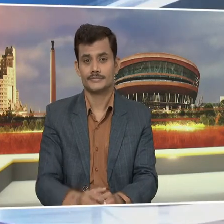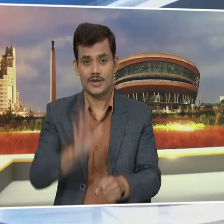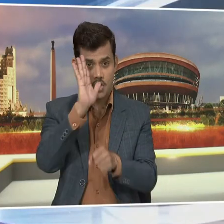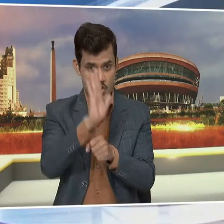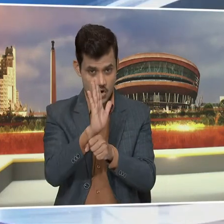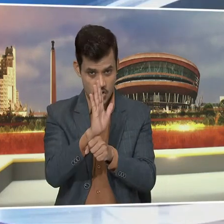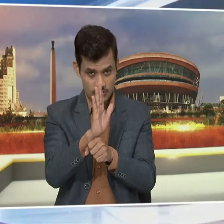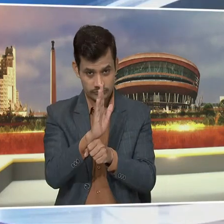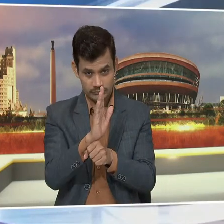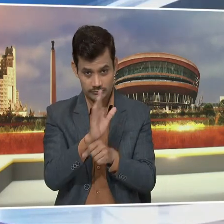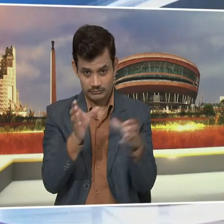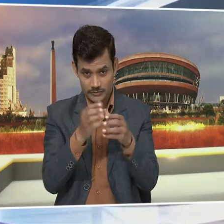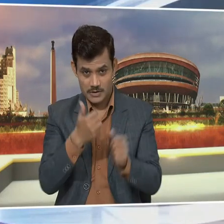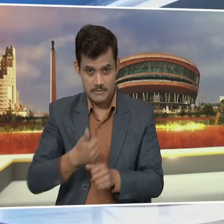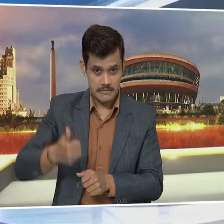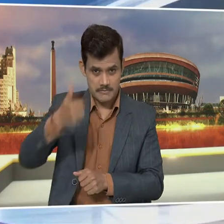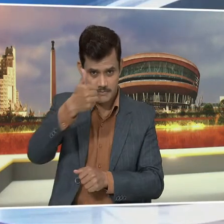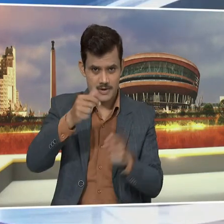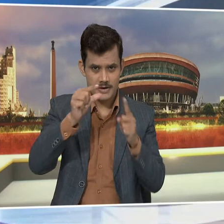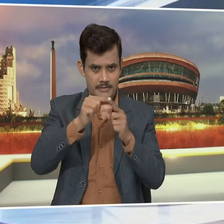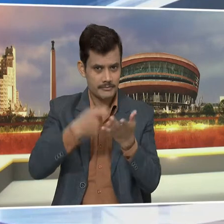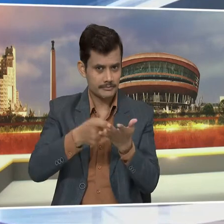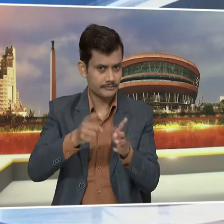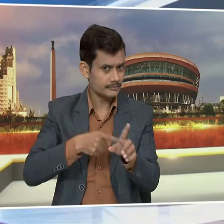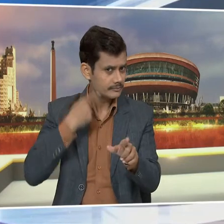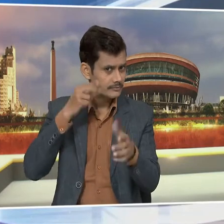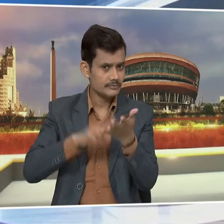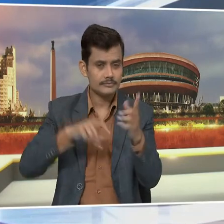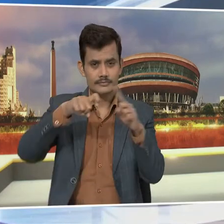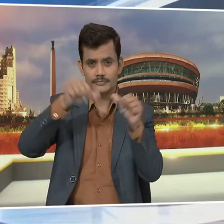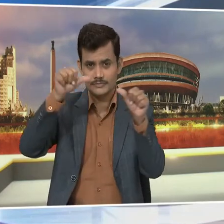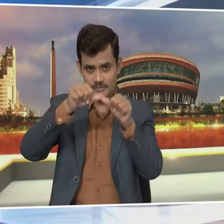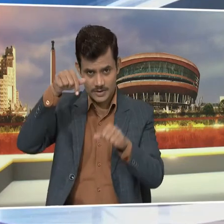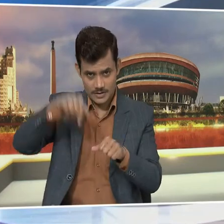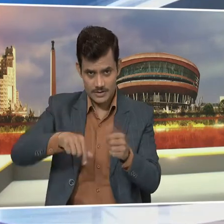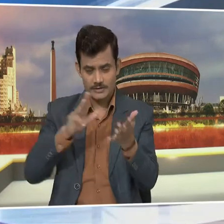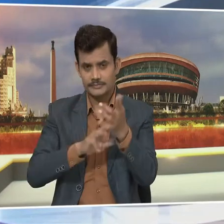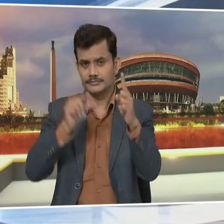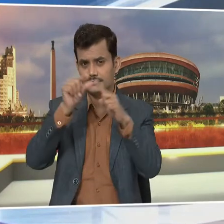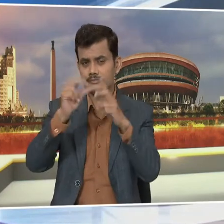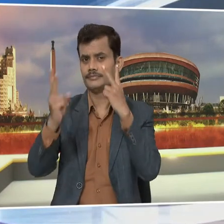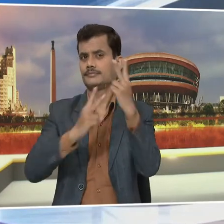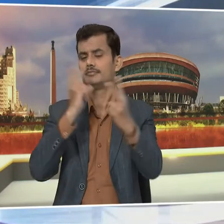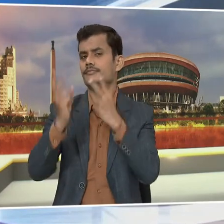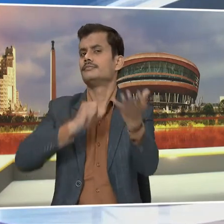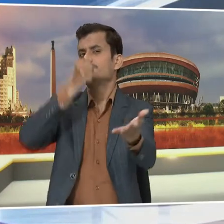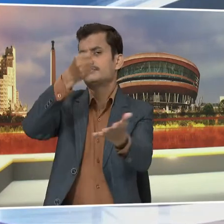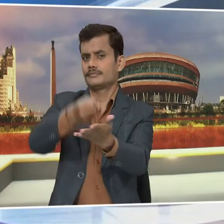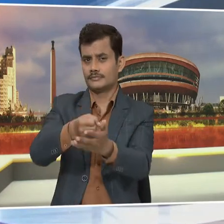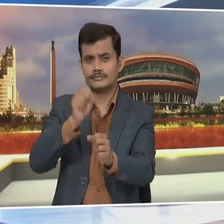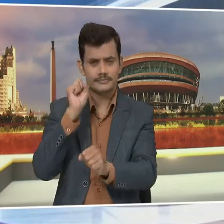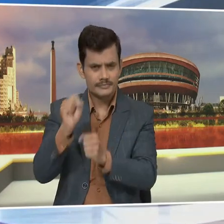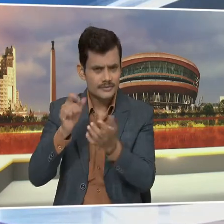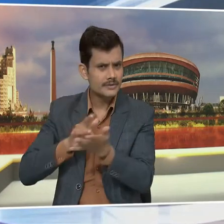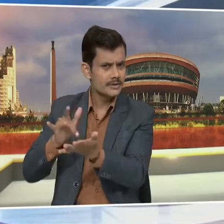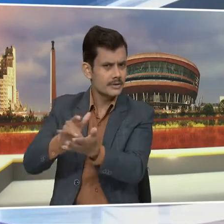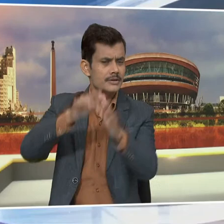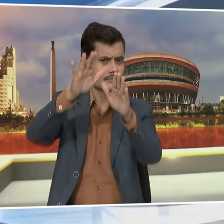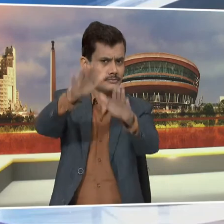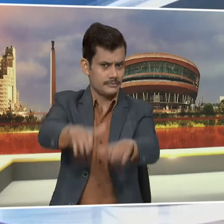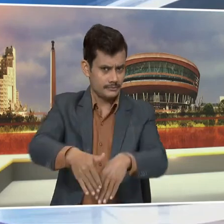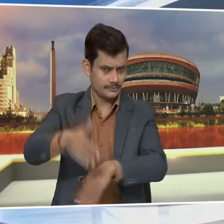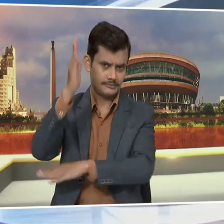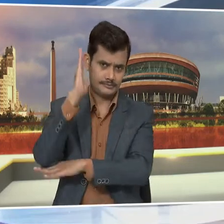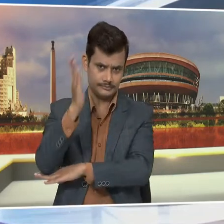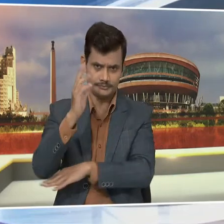कॉंग्रिस की राष्ट्री महासचिफ प्रयांका गांधी वाडरा आज मध्यप्रदेश का दौरा करेंगी और वहां वहां चुनावी राली करने जा